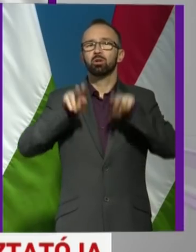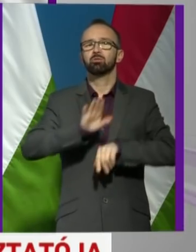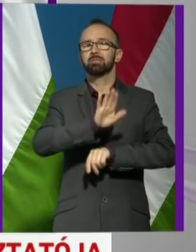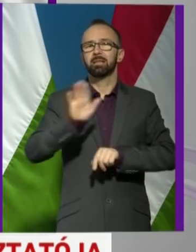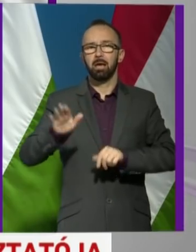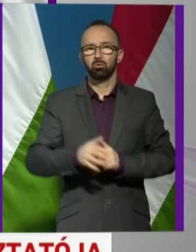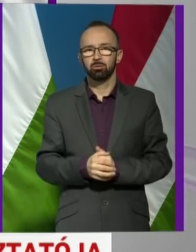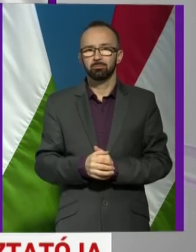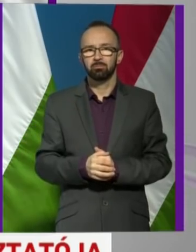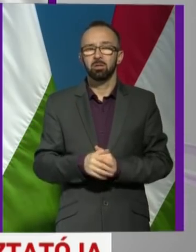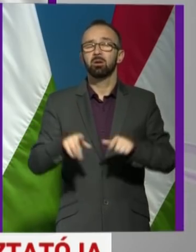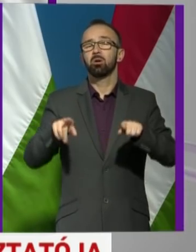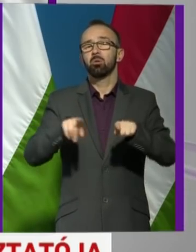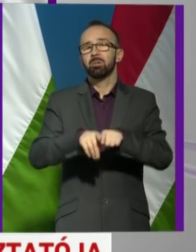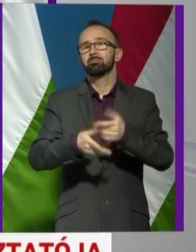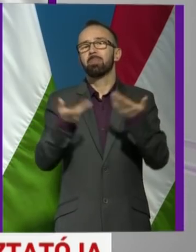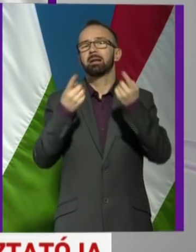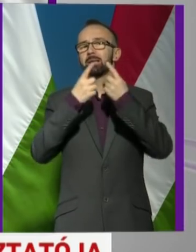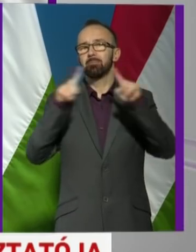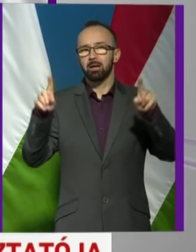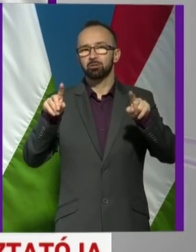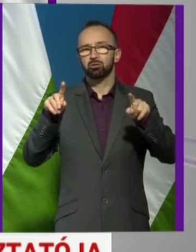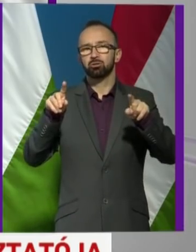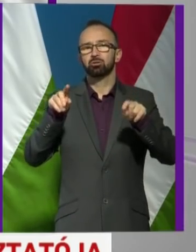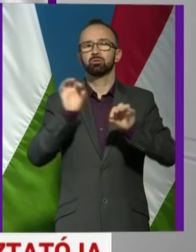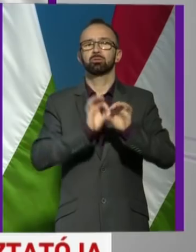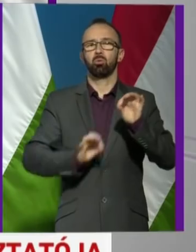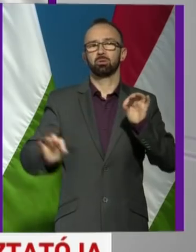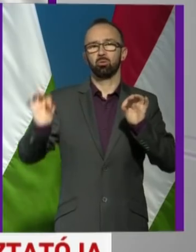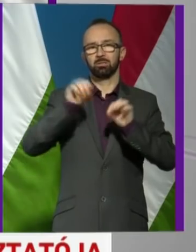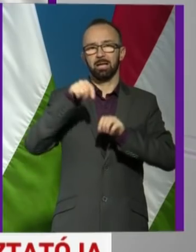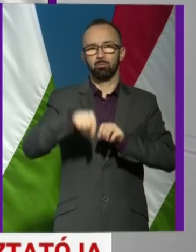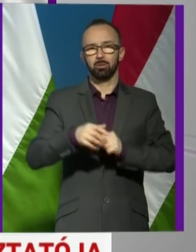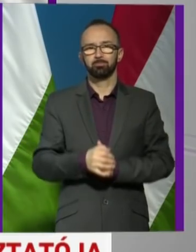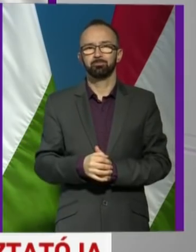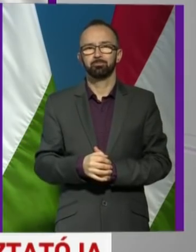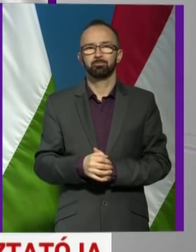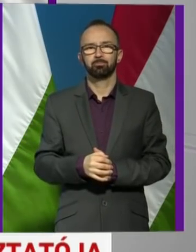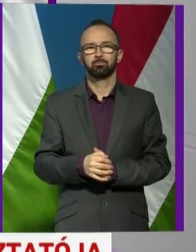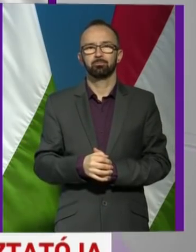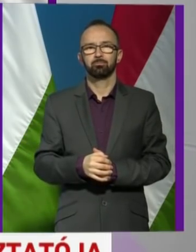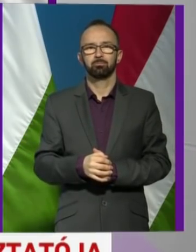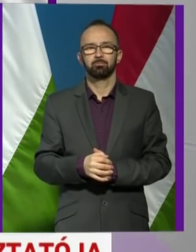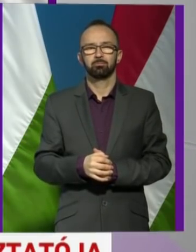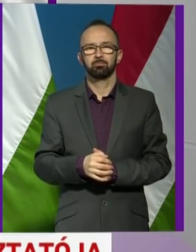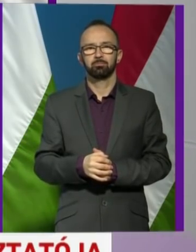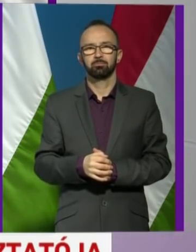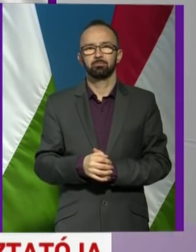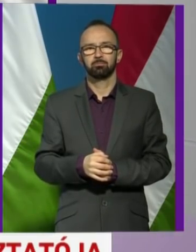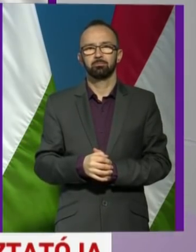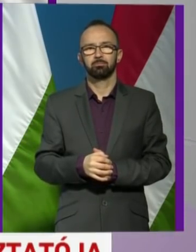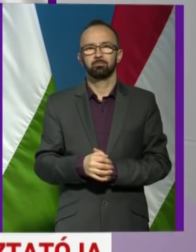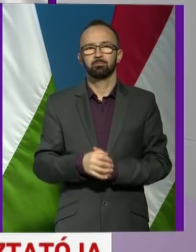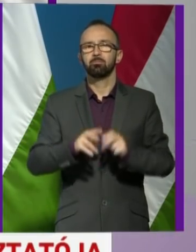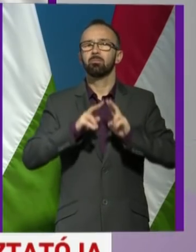vonatkozni, mint akárki másra az országban. Egy terv van